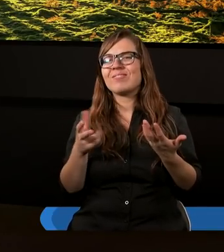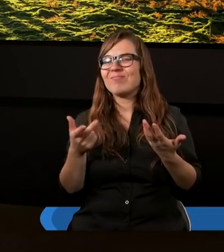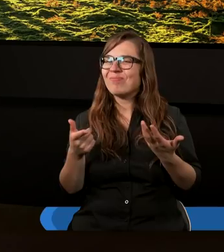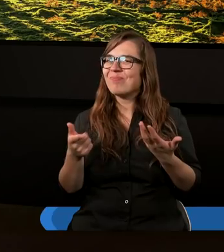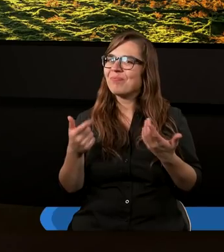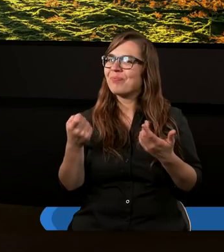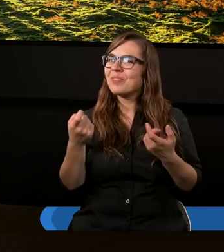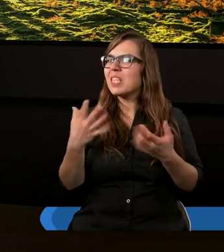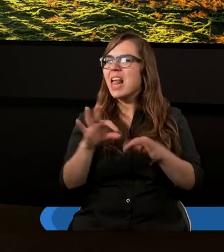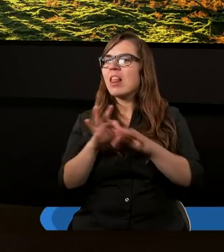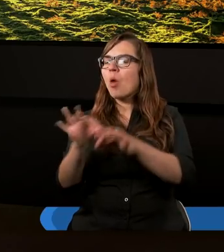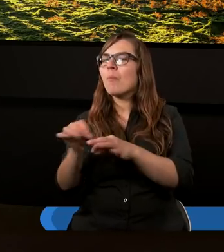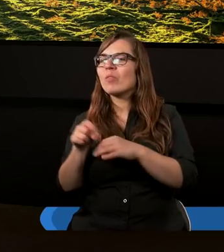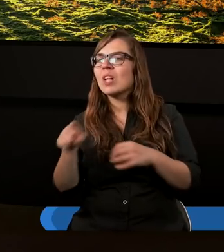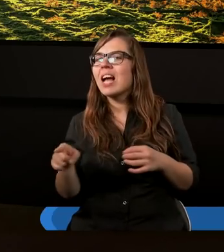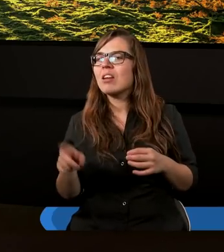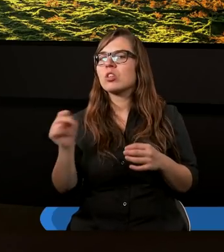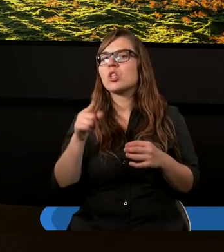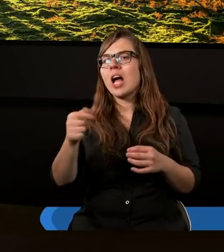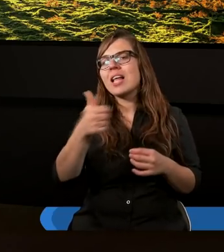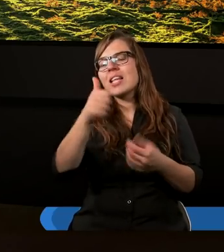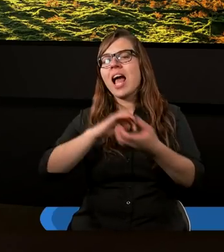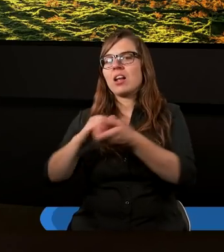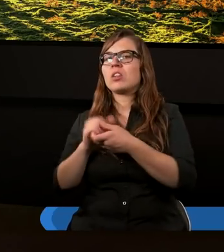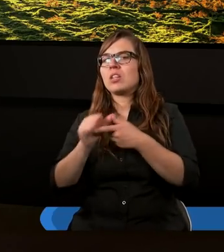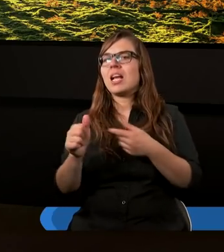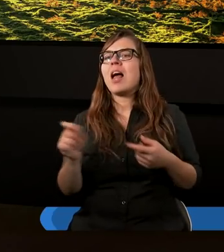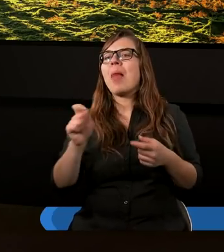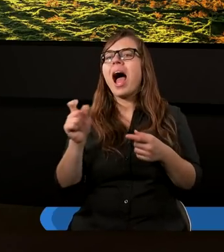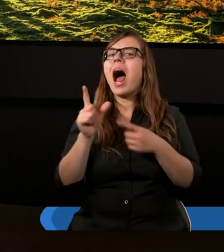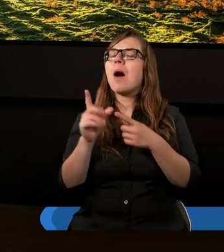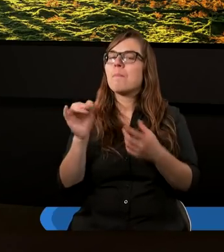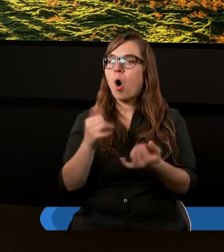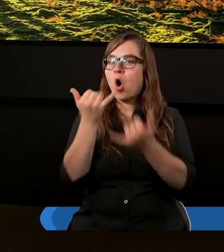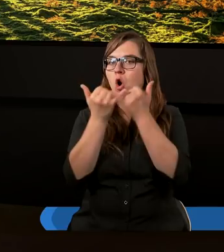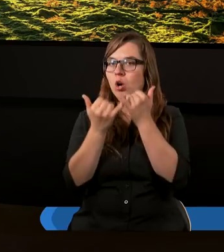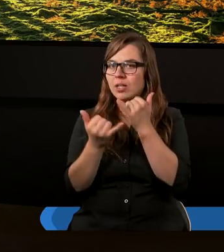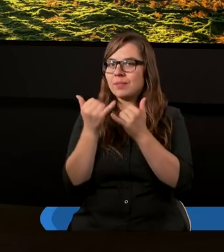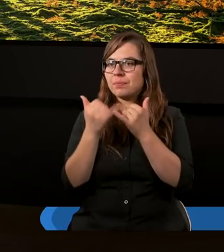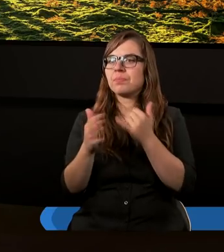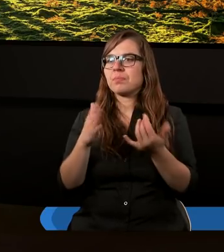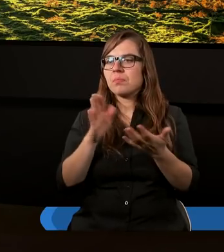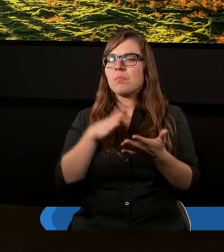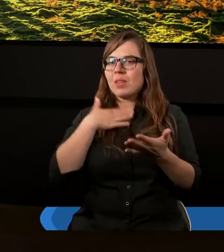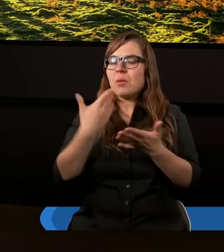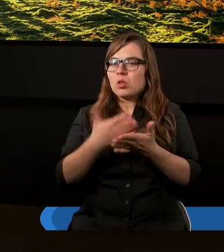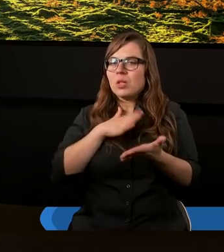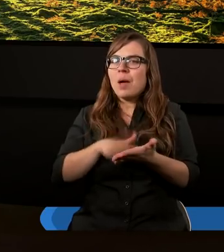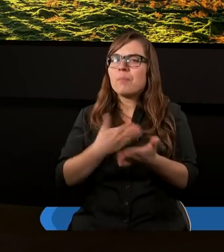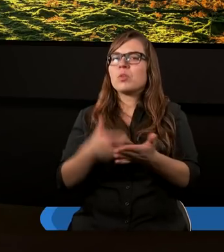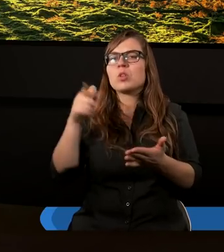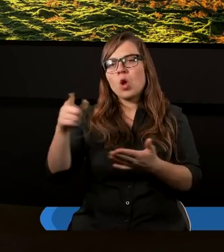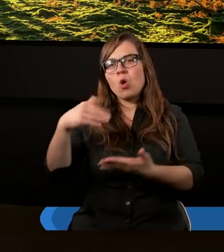nie doprowadza do tego, że ta jedność jest naruszana, bo ci wszyscy, którzy